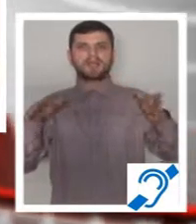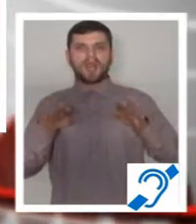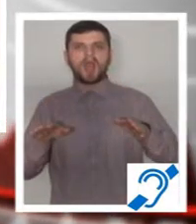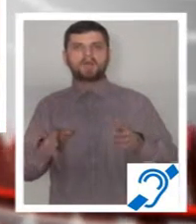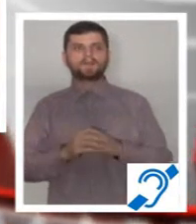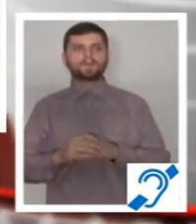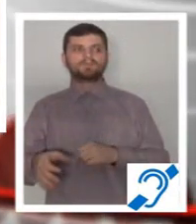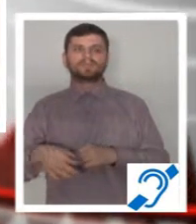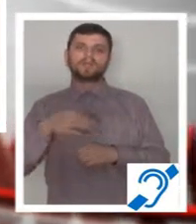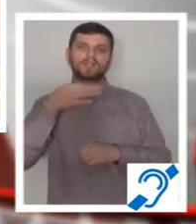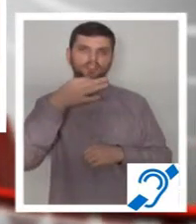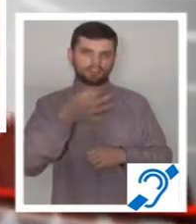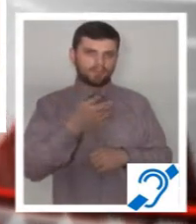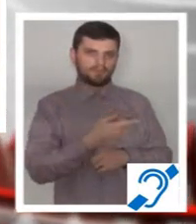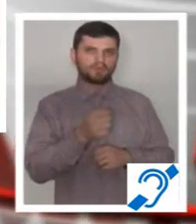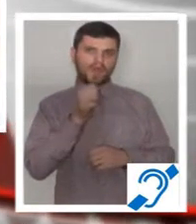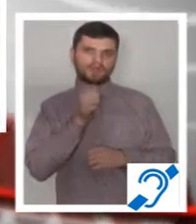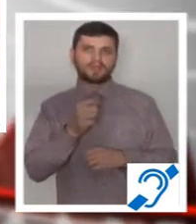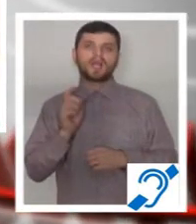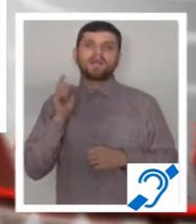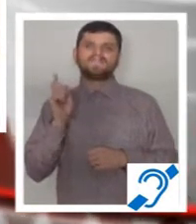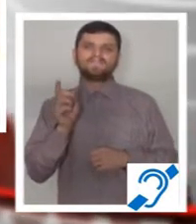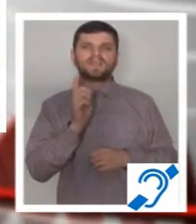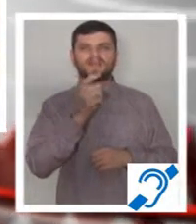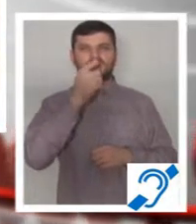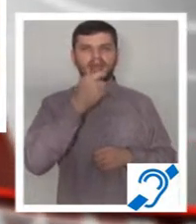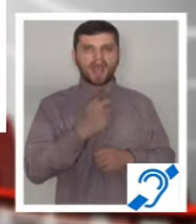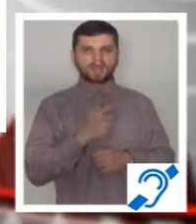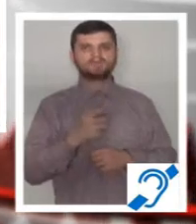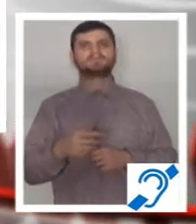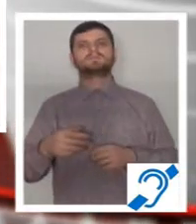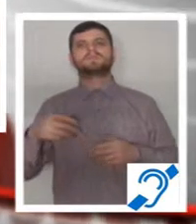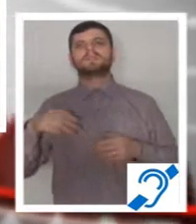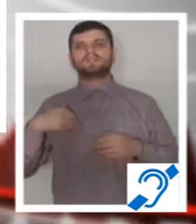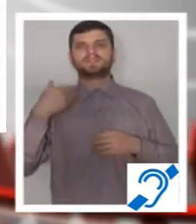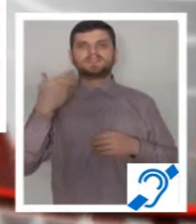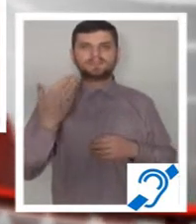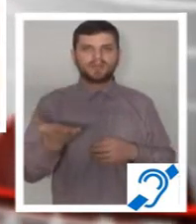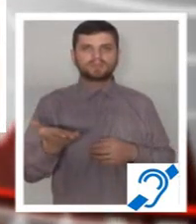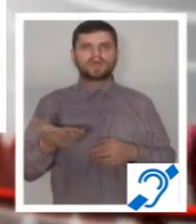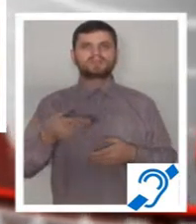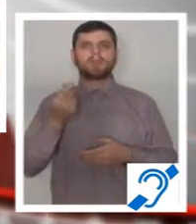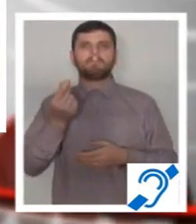aglomerate în bugetul local. Acum mergem și exact ca și